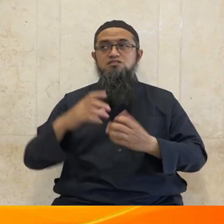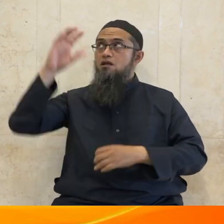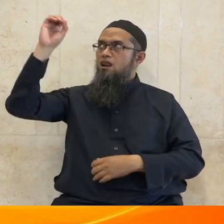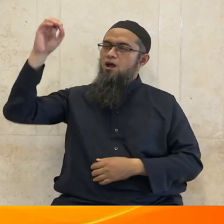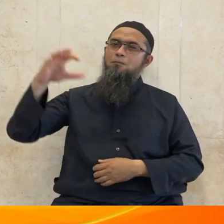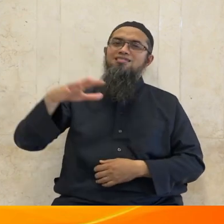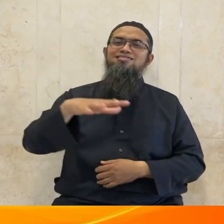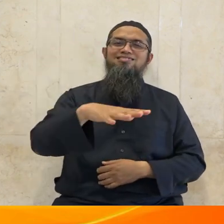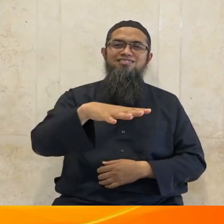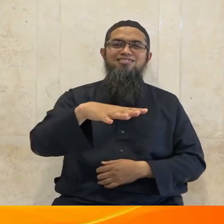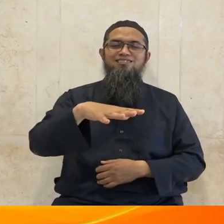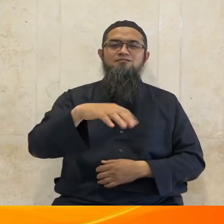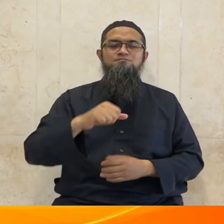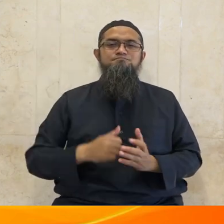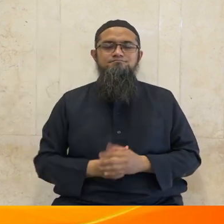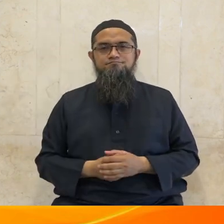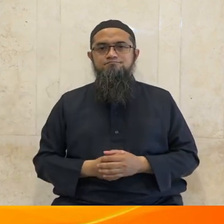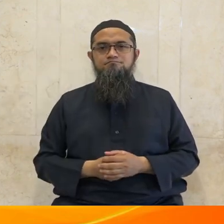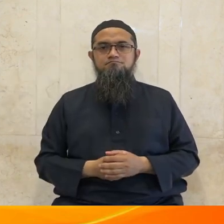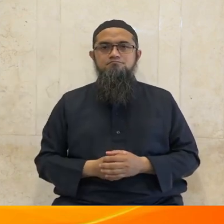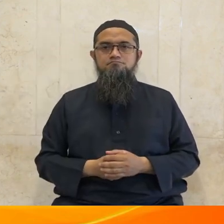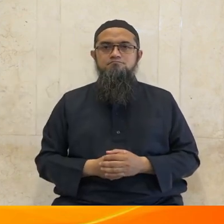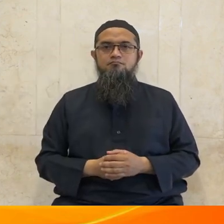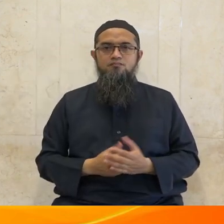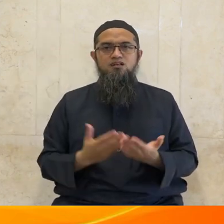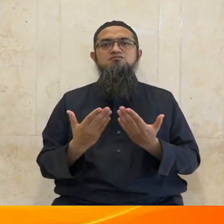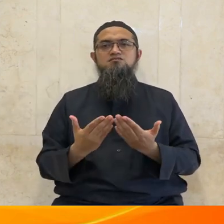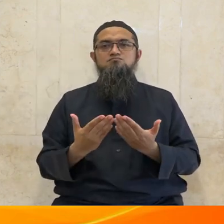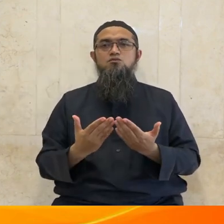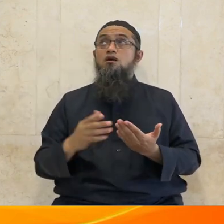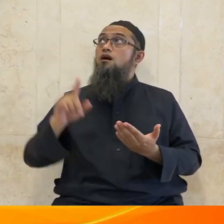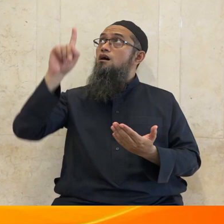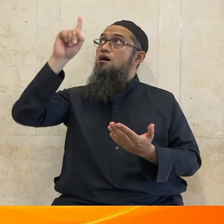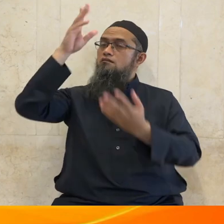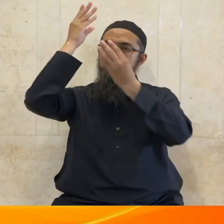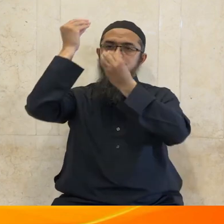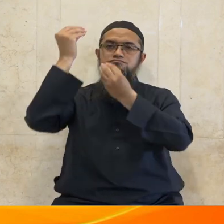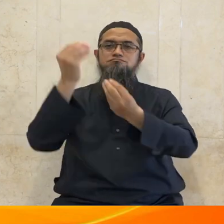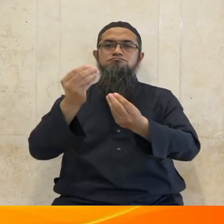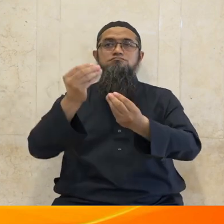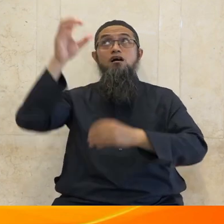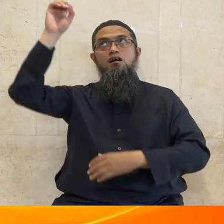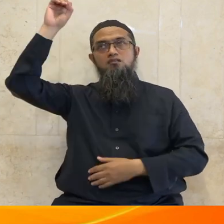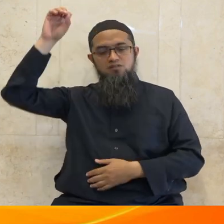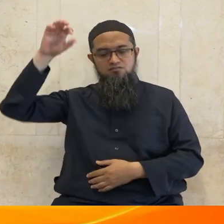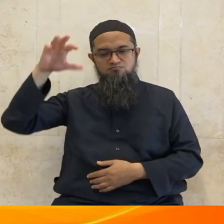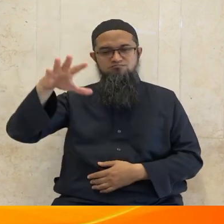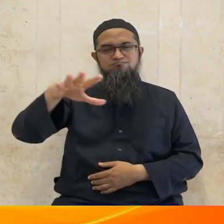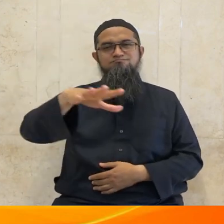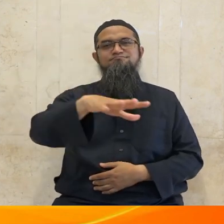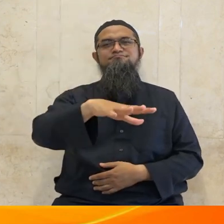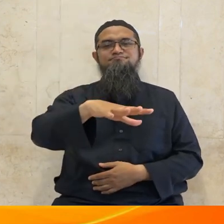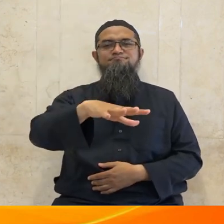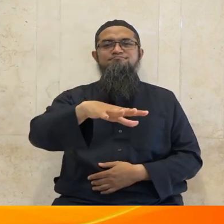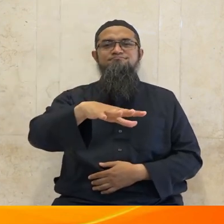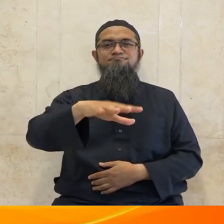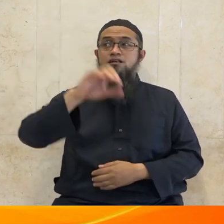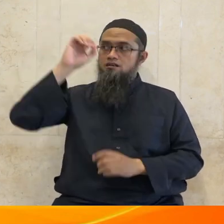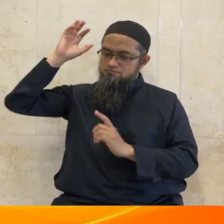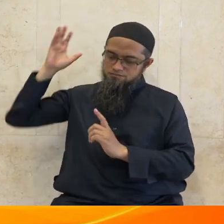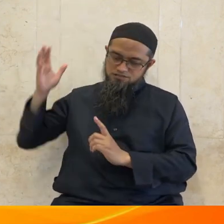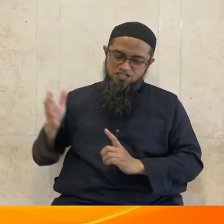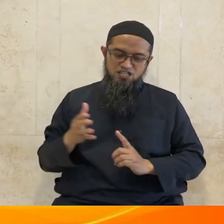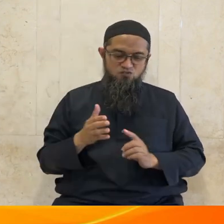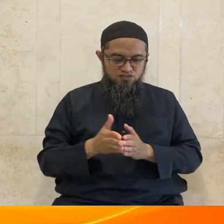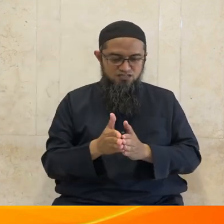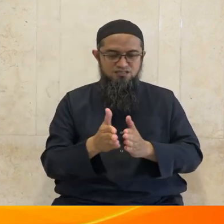semoga Allah s.w.t senantiasa melimpahkan rahmat taufik hidayah dan inayahnya kepada kita semua